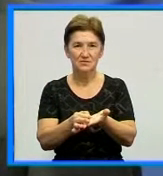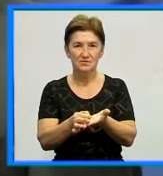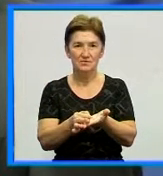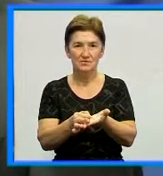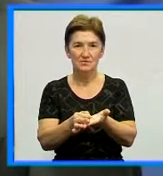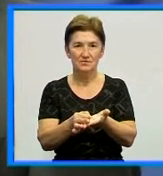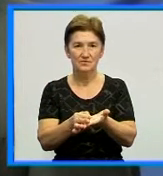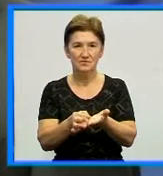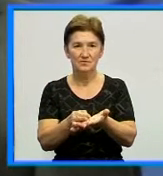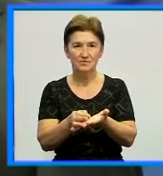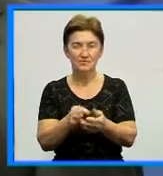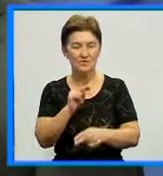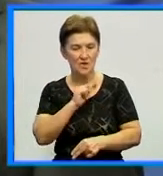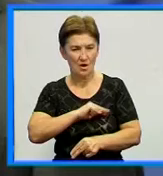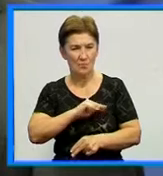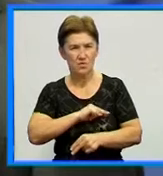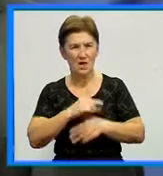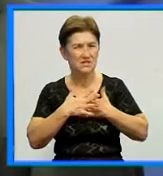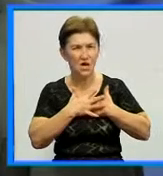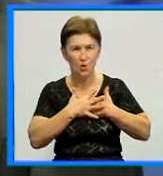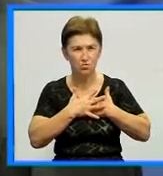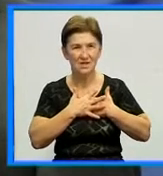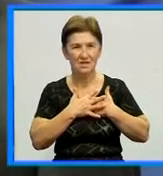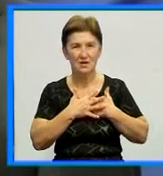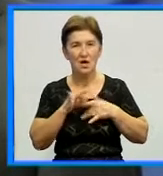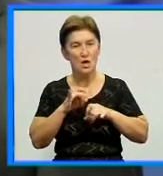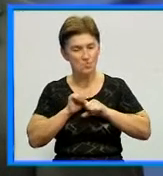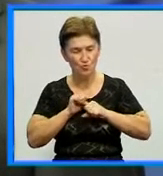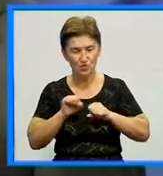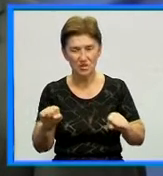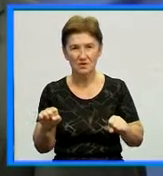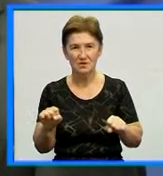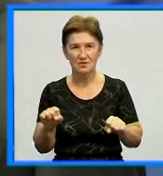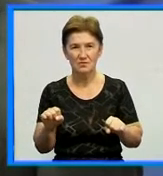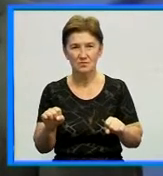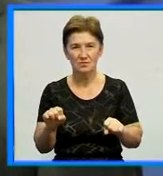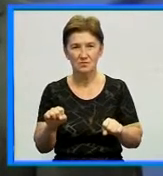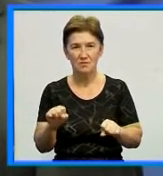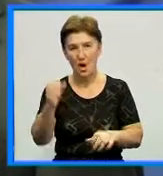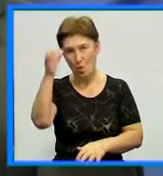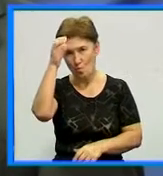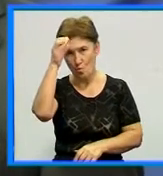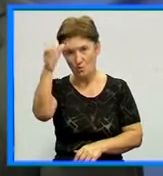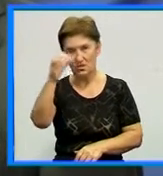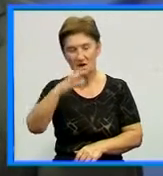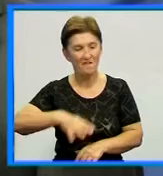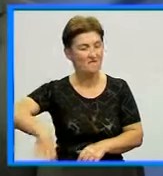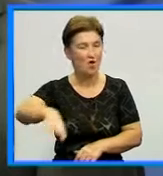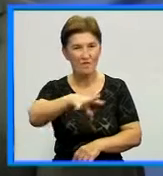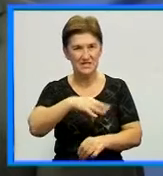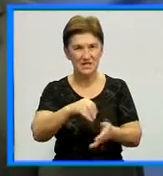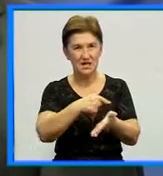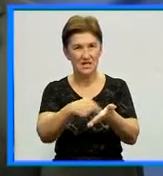знову ж таки працелюбних, і все ж таки мужніх, мудрих. От всіх цих рис,